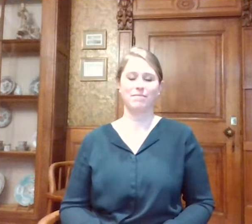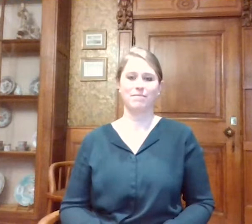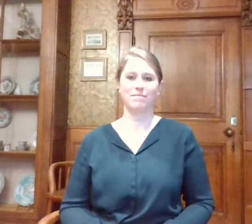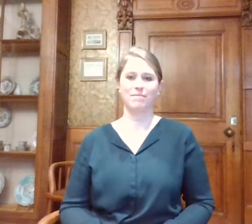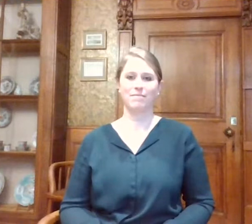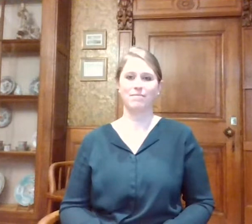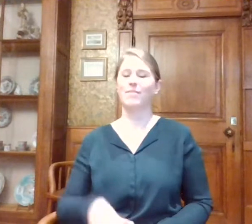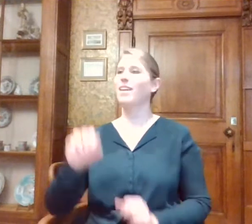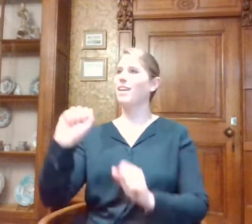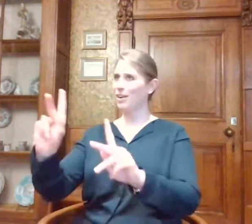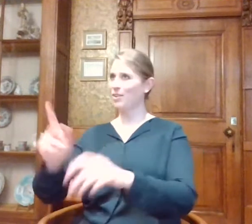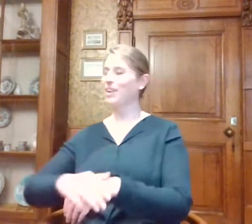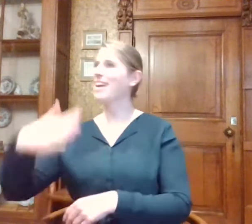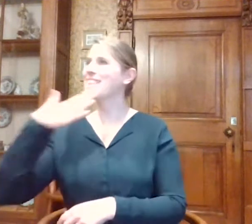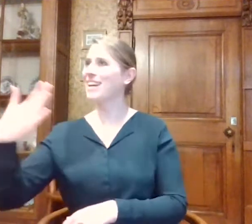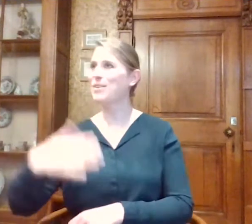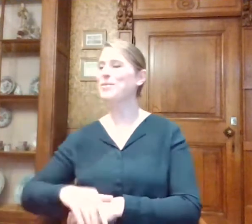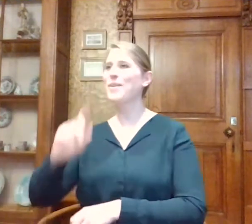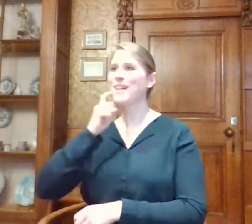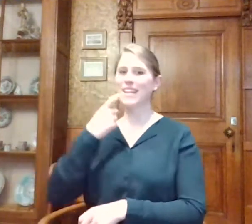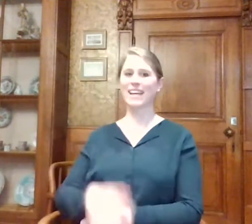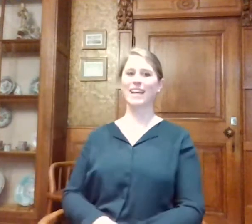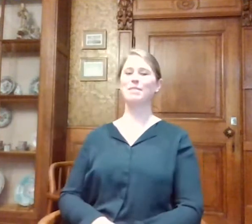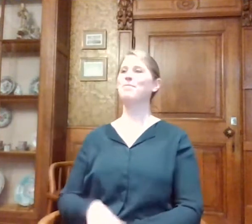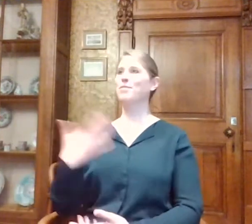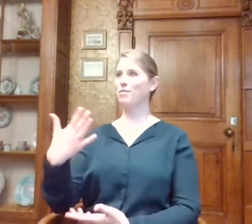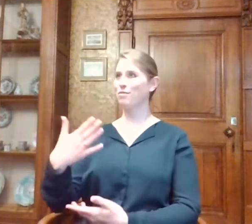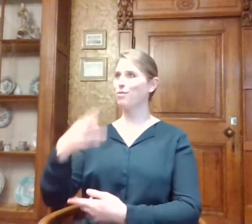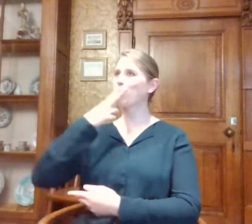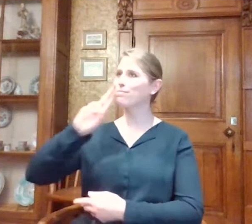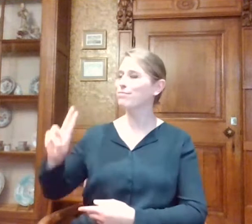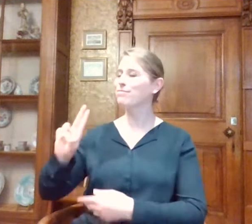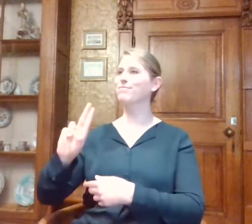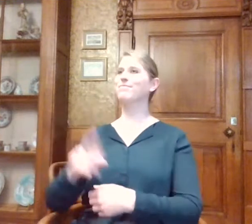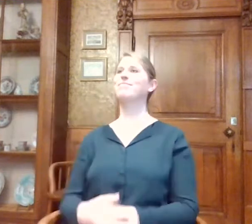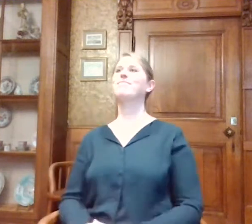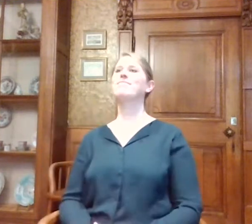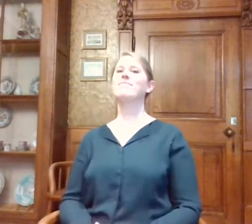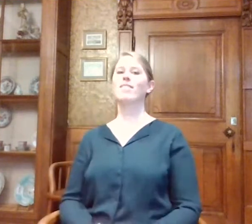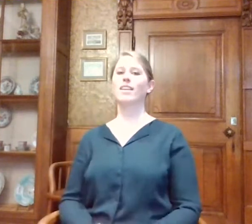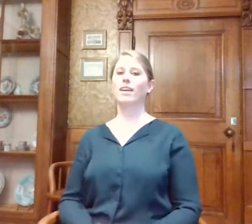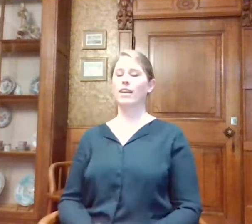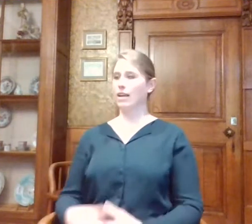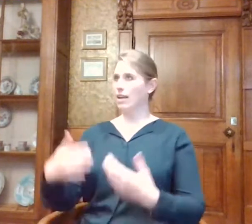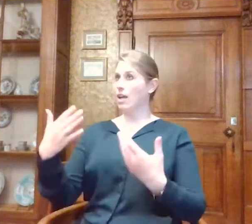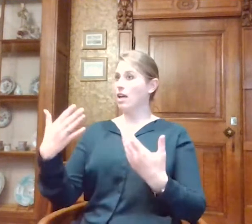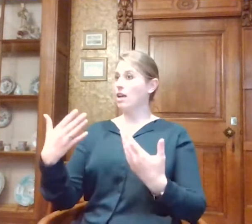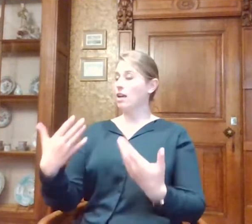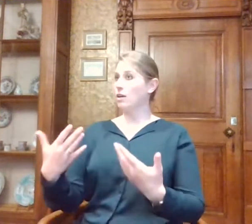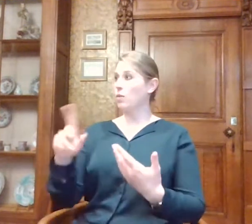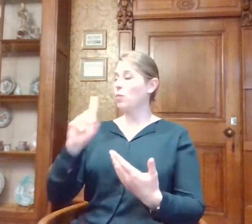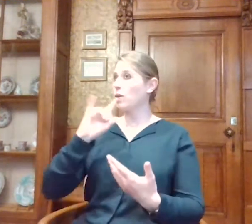Oké, dankjewel Gerrie voor je getuigenis. Hier kunnen al eventueel